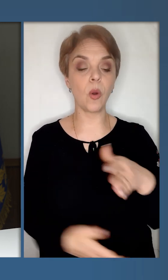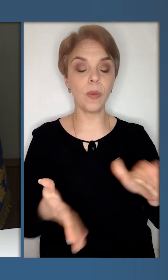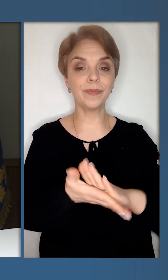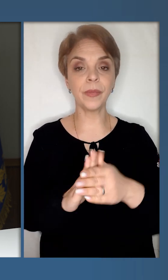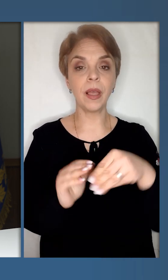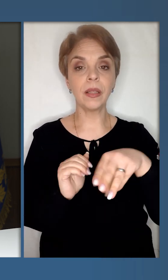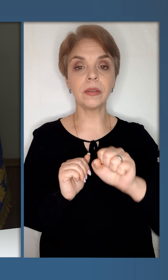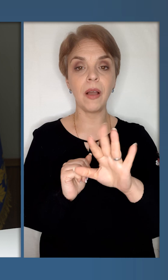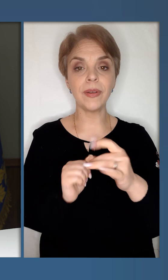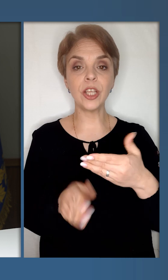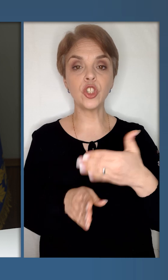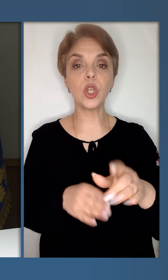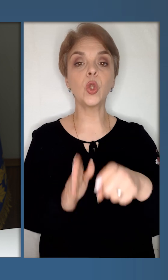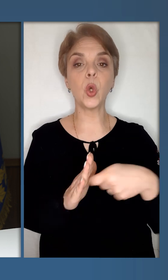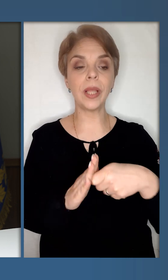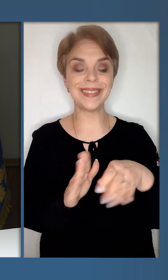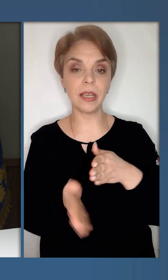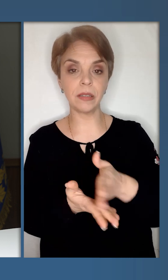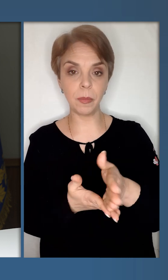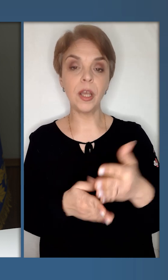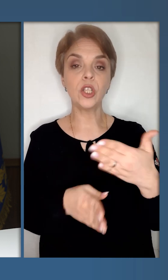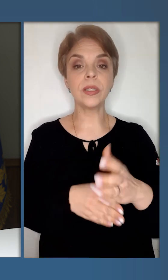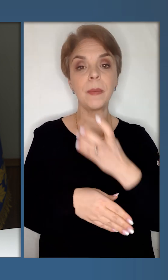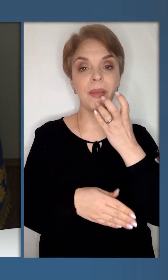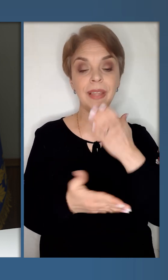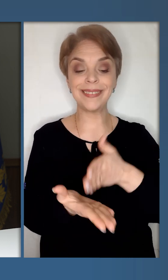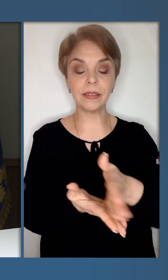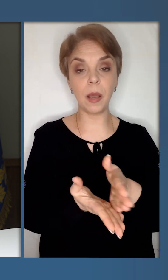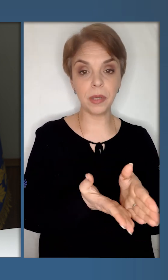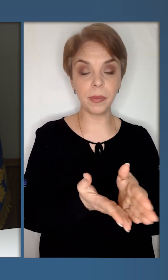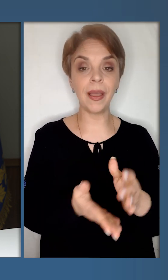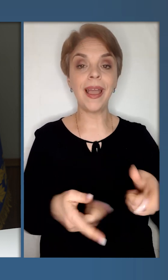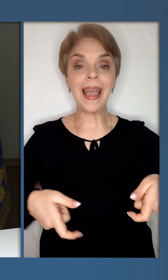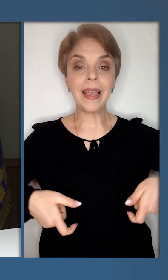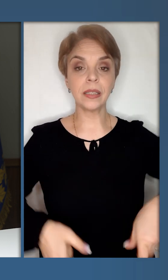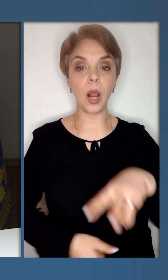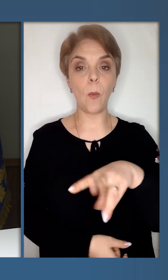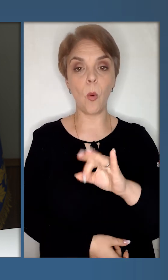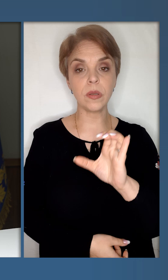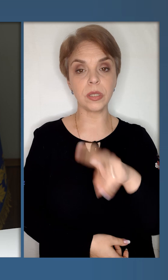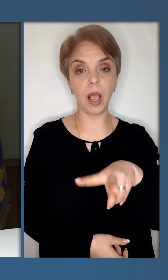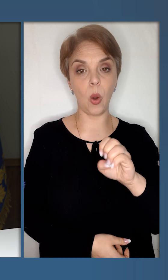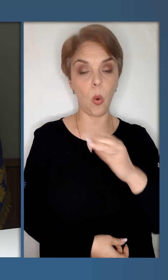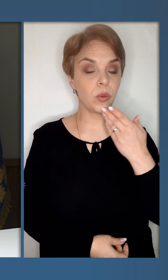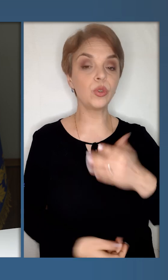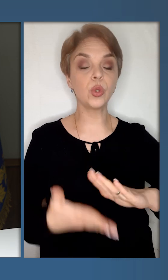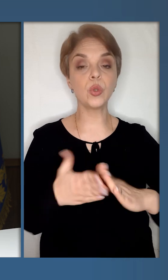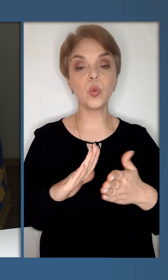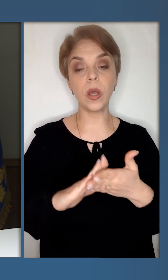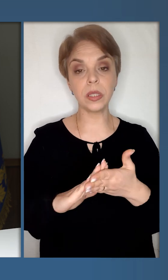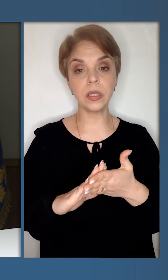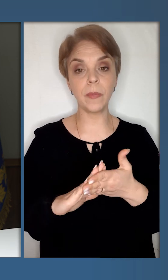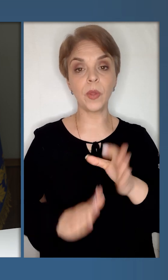Таврію. Це частина донецьких напрямків, частина південних напрямків. Генерал Москальов доповідав, що де